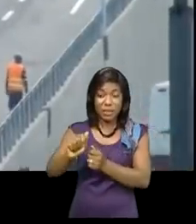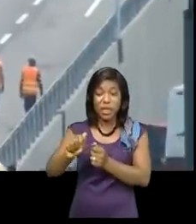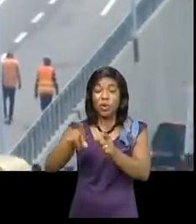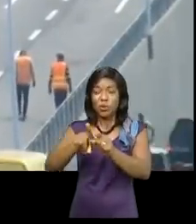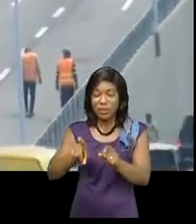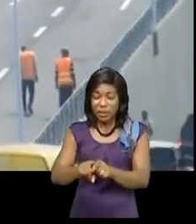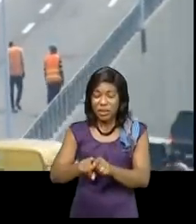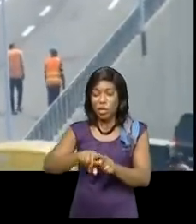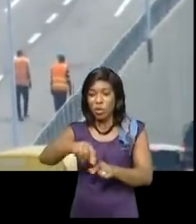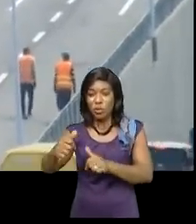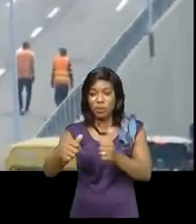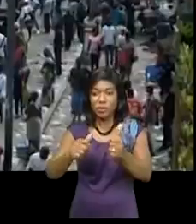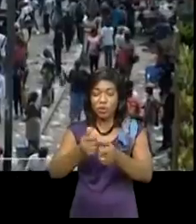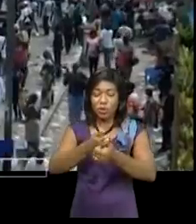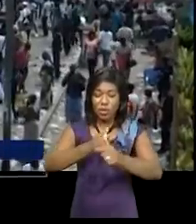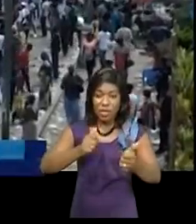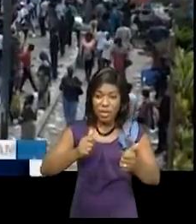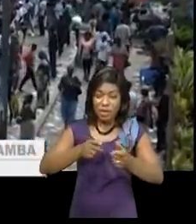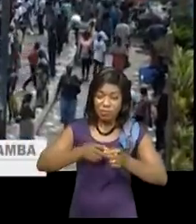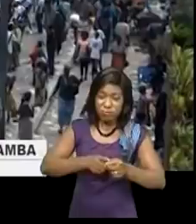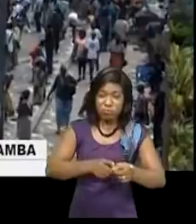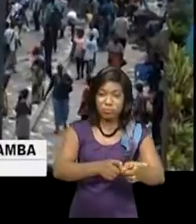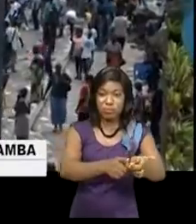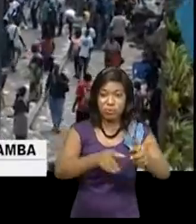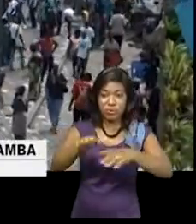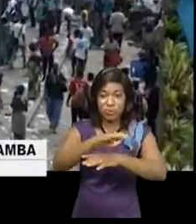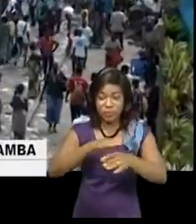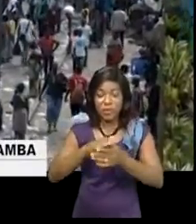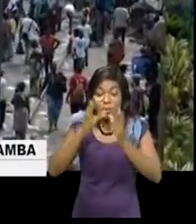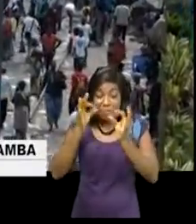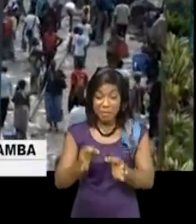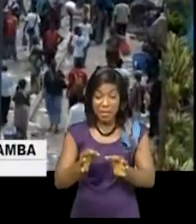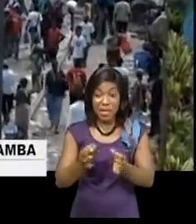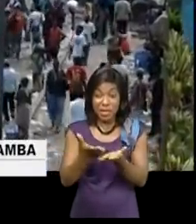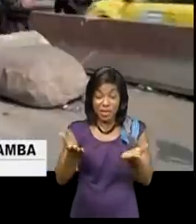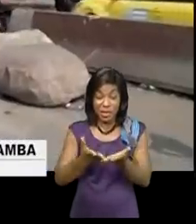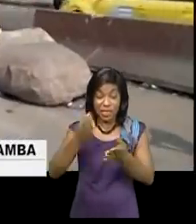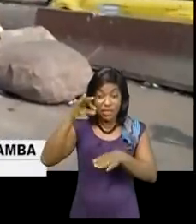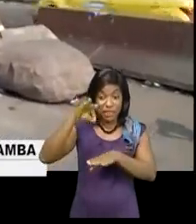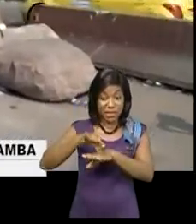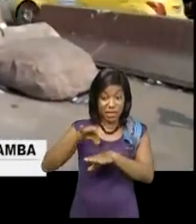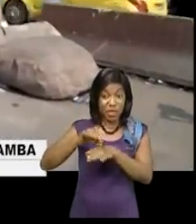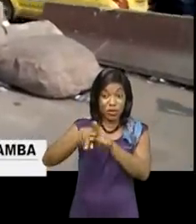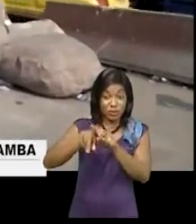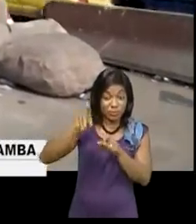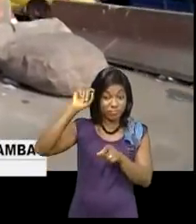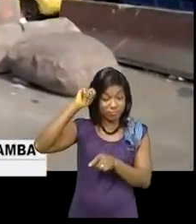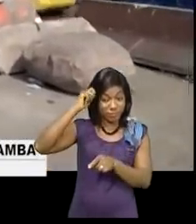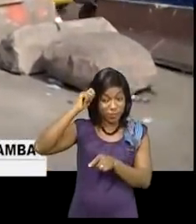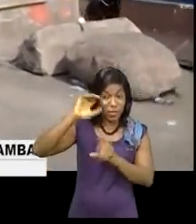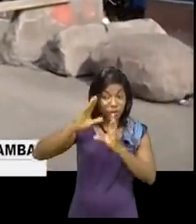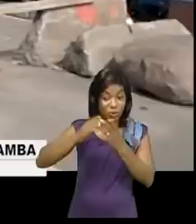le Saut-Mouton, fouillant les embouteillages sur la chaussée. C'est ici l'occasion d'interpeller les autorités